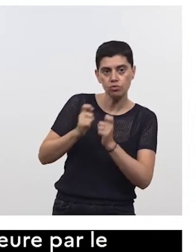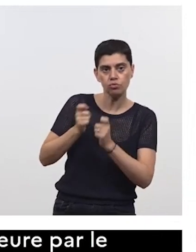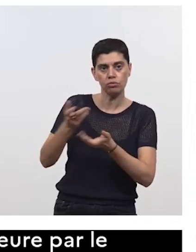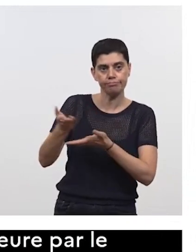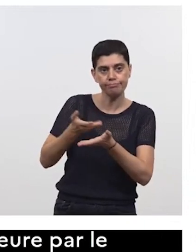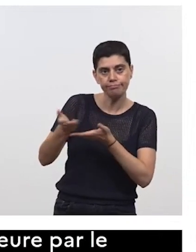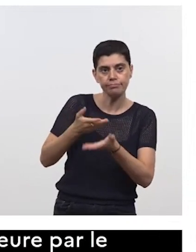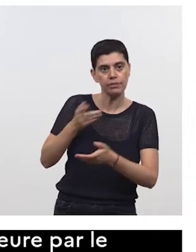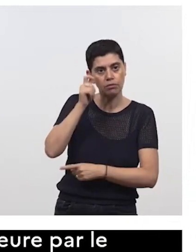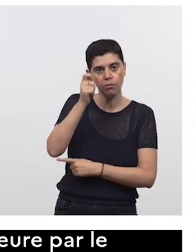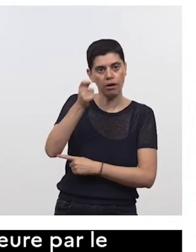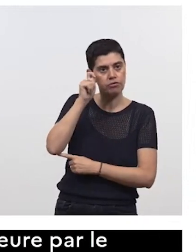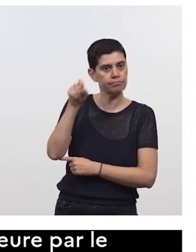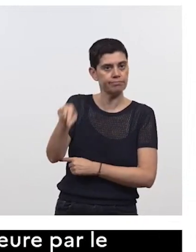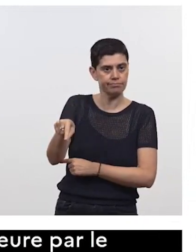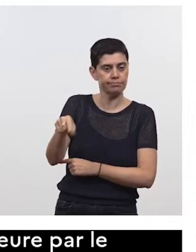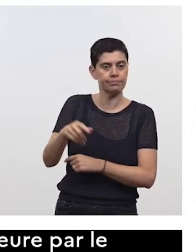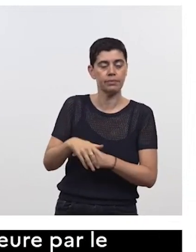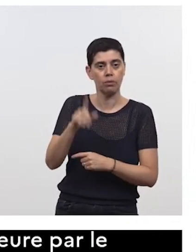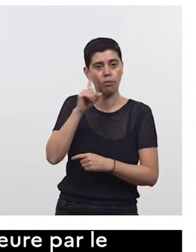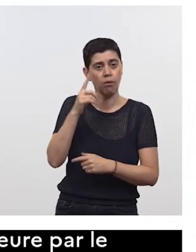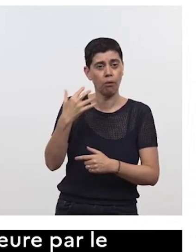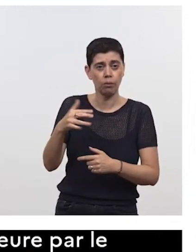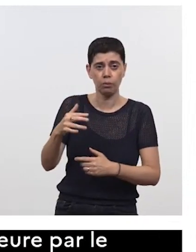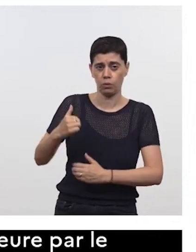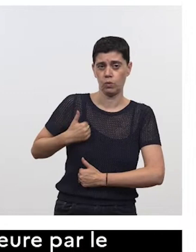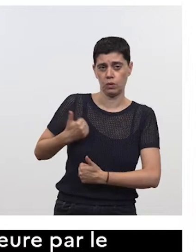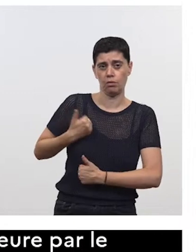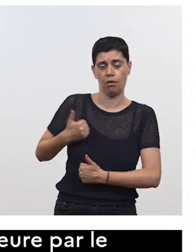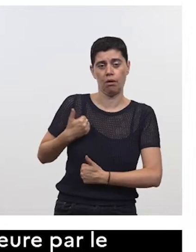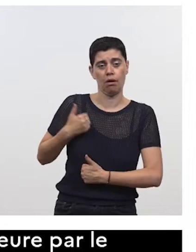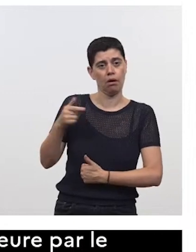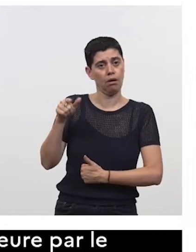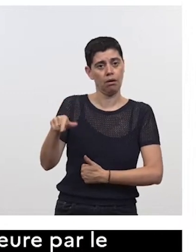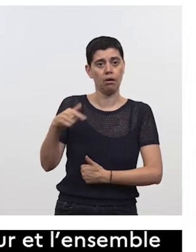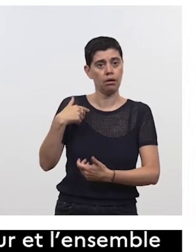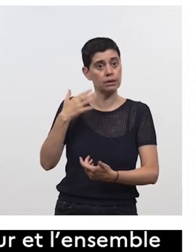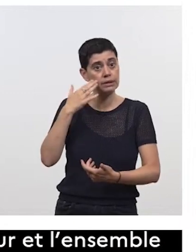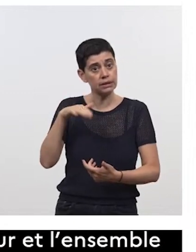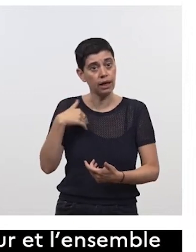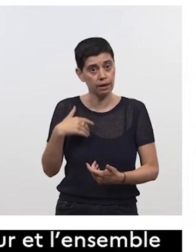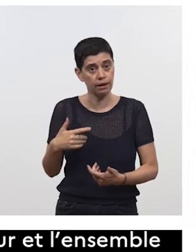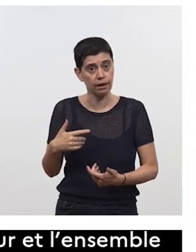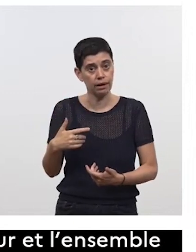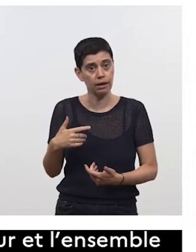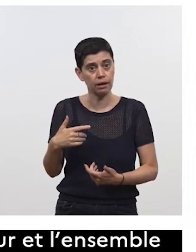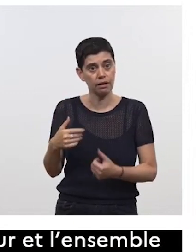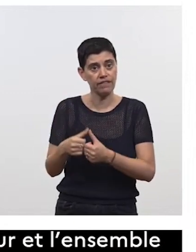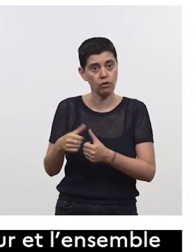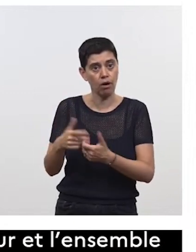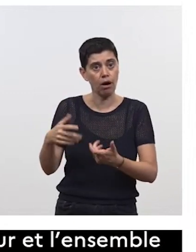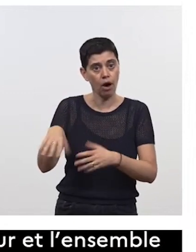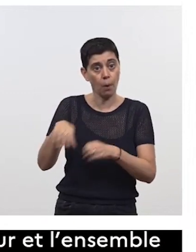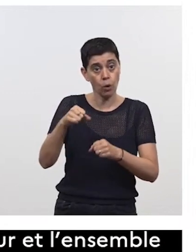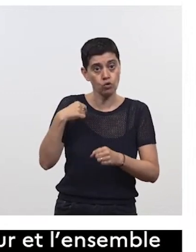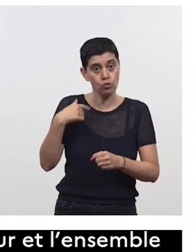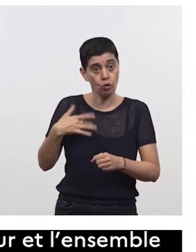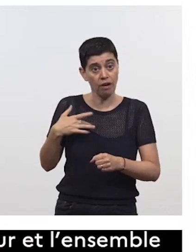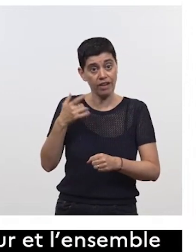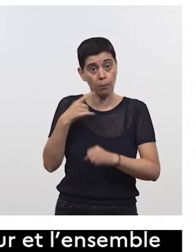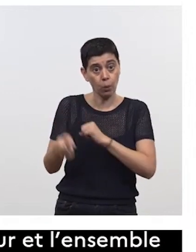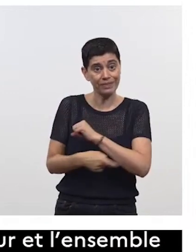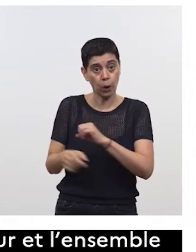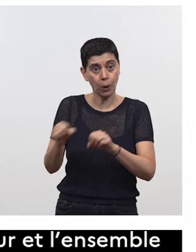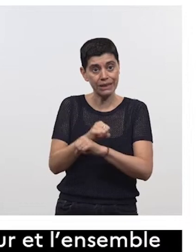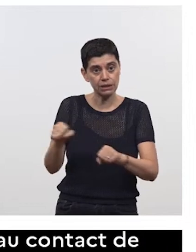vraiment rendre hommage puisque ce sont des soldats qui ont été engagés quand même je le rappelle dans la lutte contre le terrorisme et qui depuis maintenant plusieurs semaines